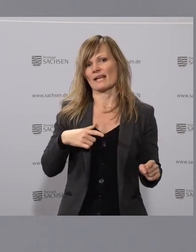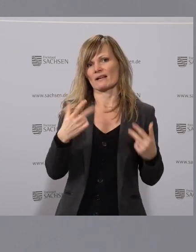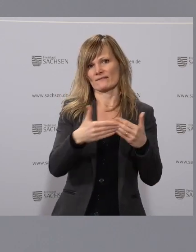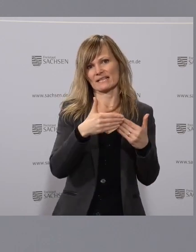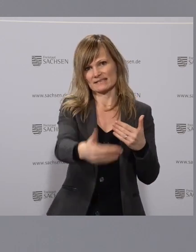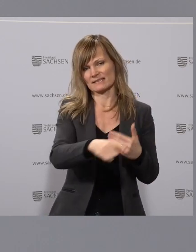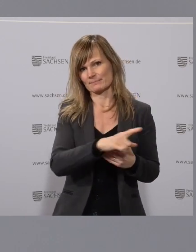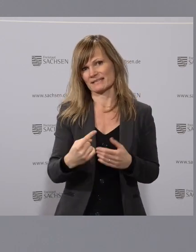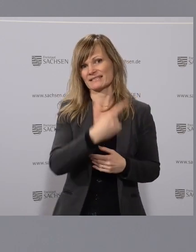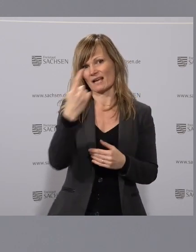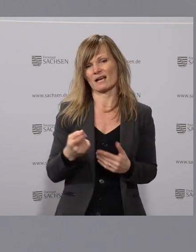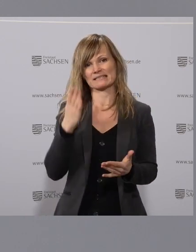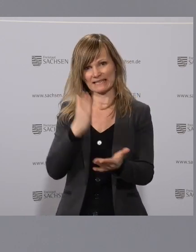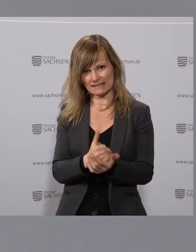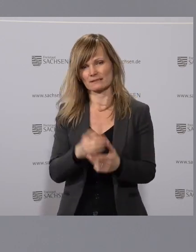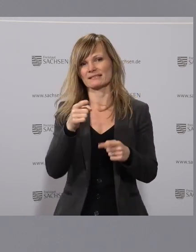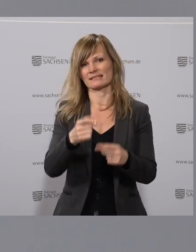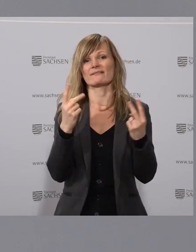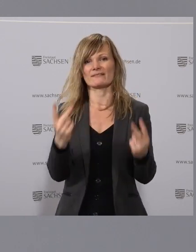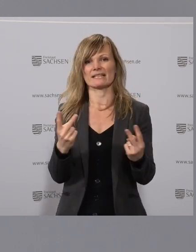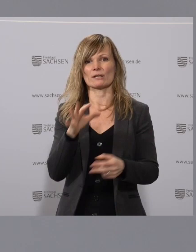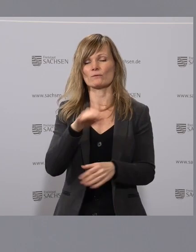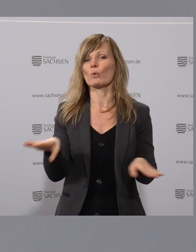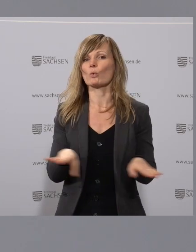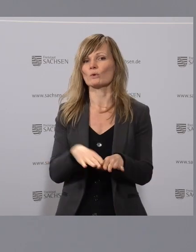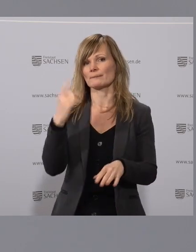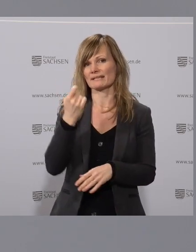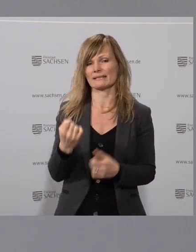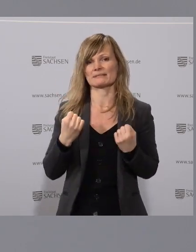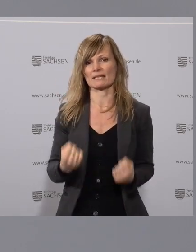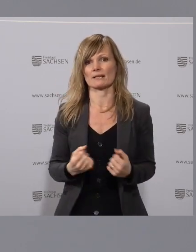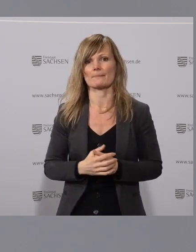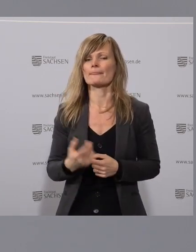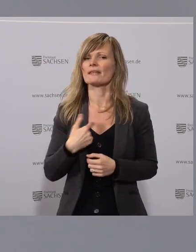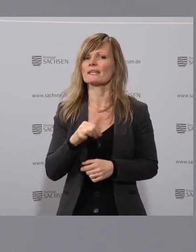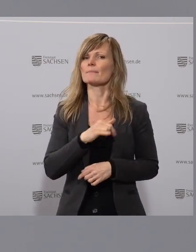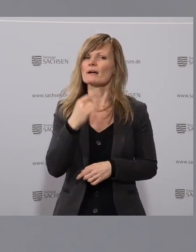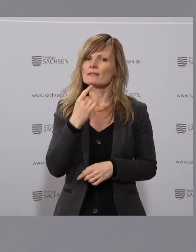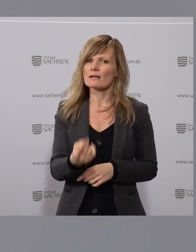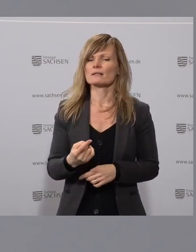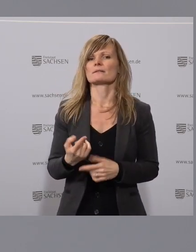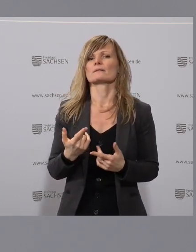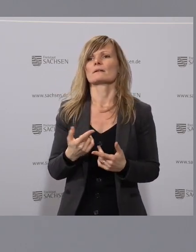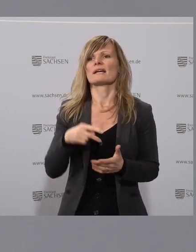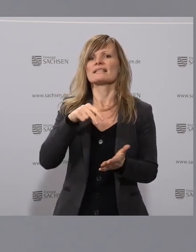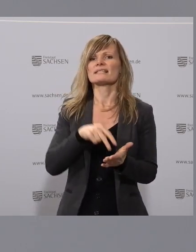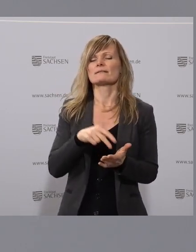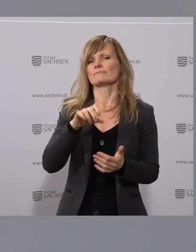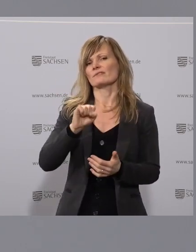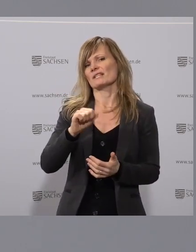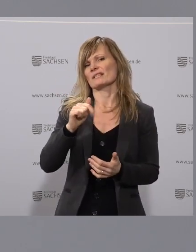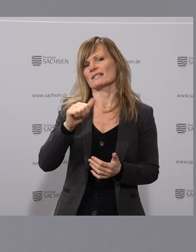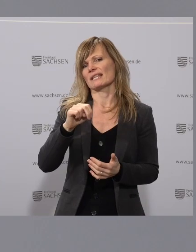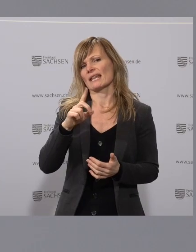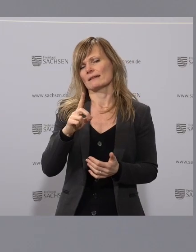zum Jahresende binden. Das ist wichtig, um den Grundbetrieb zu sichern. Ich habe das immer genannt unter dem sogenannten Stand-by-Prinzip